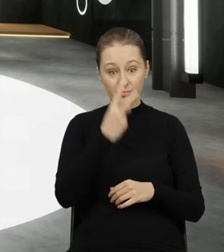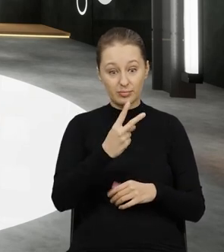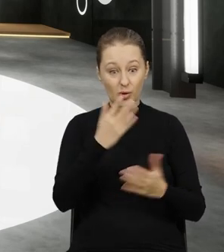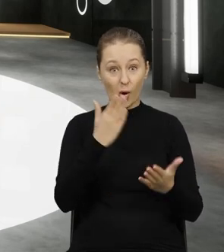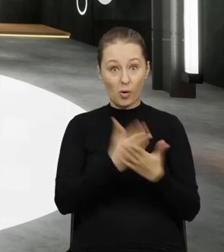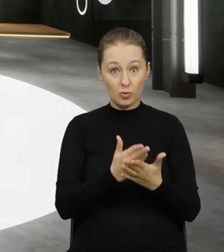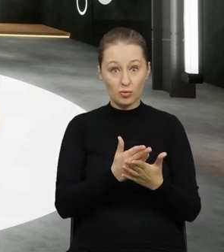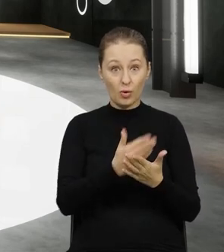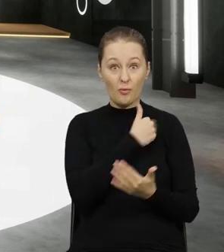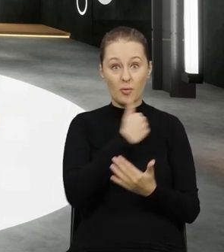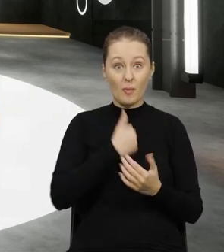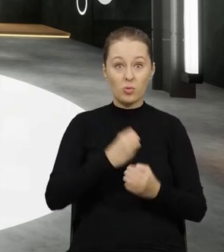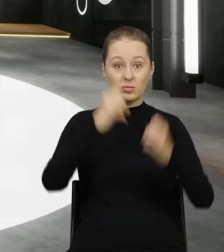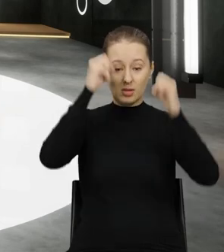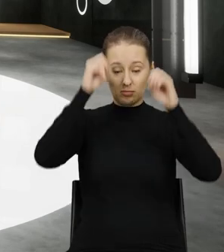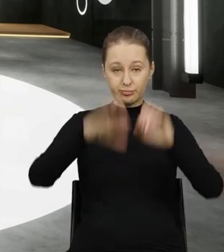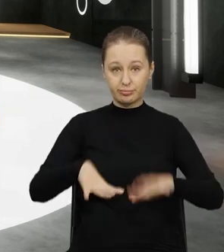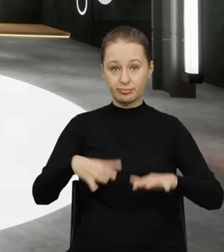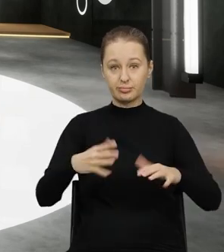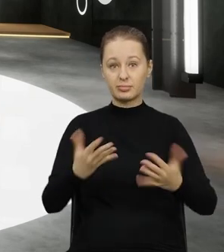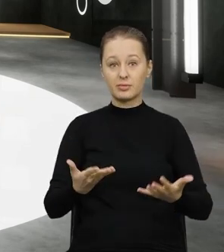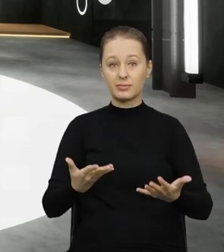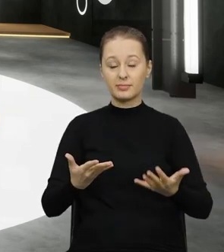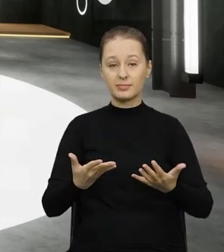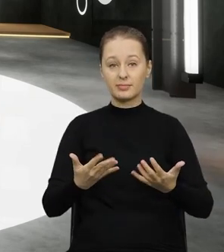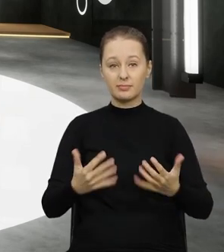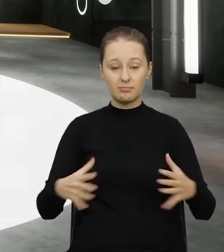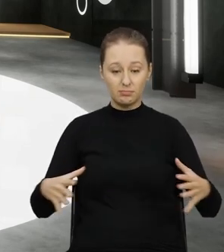rozładowane, wyładowane w Polsce, no i porzucone.